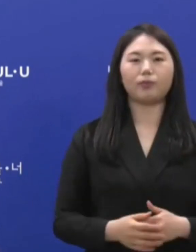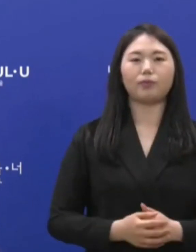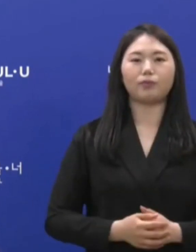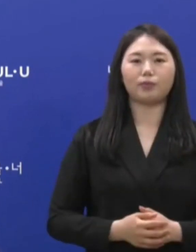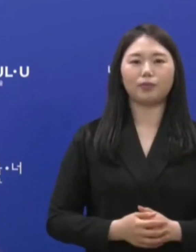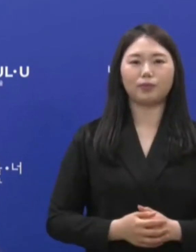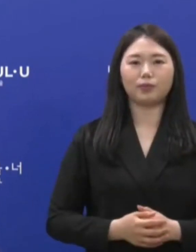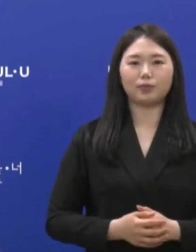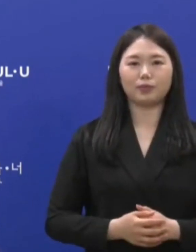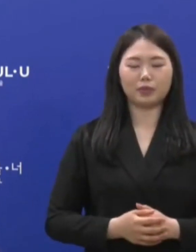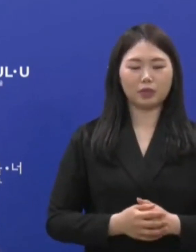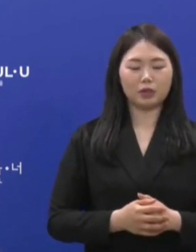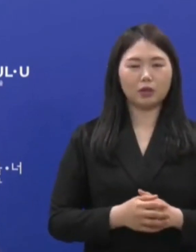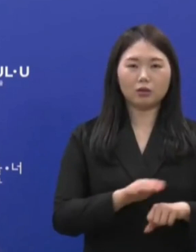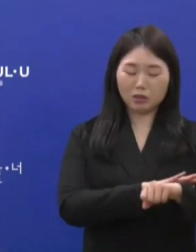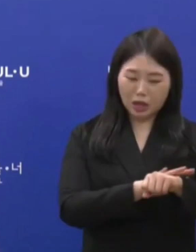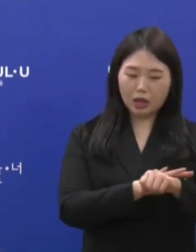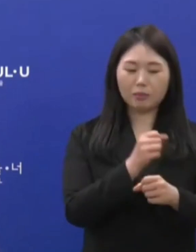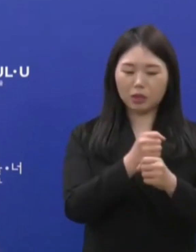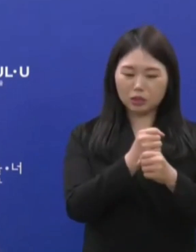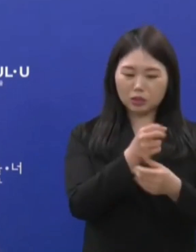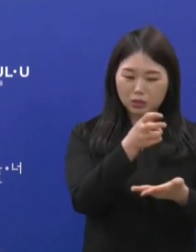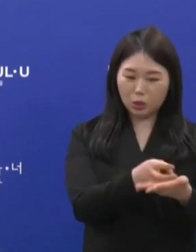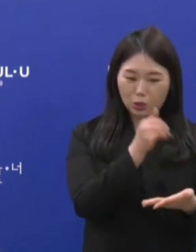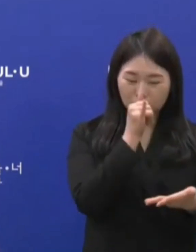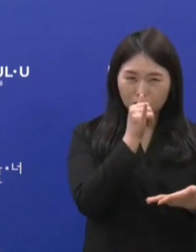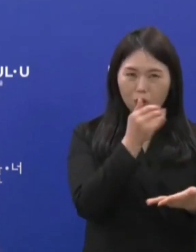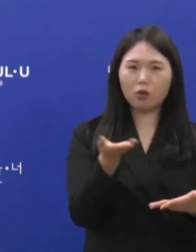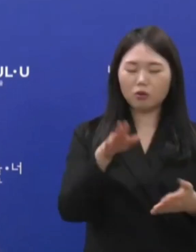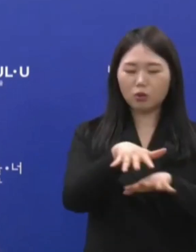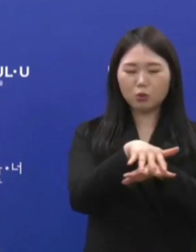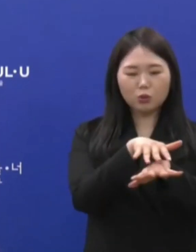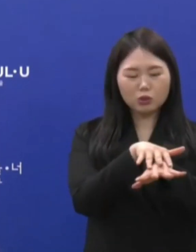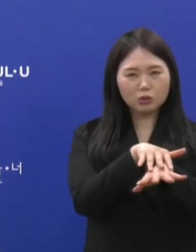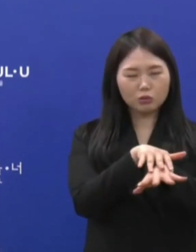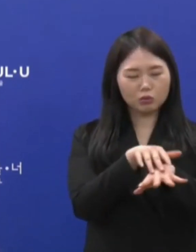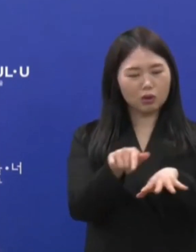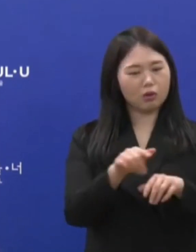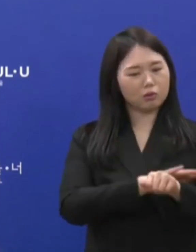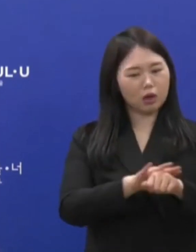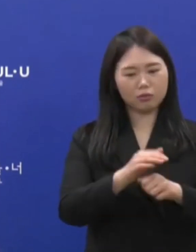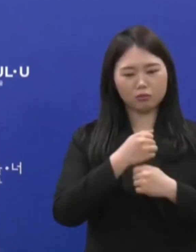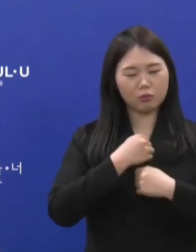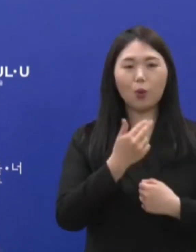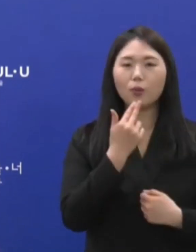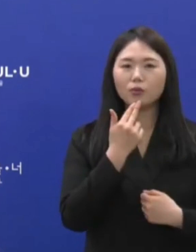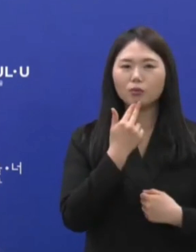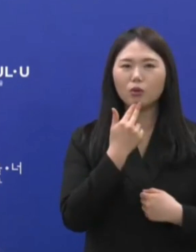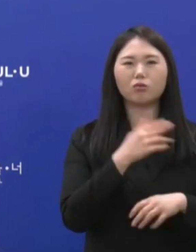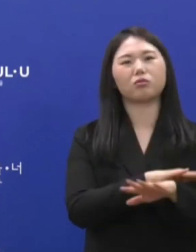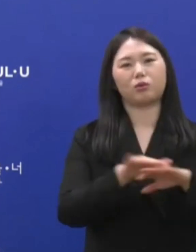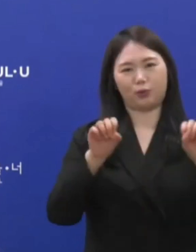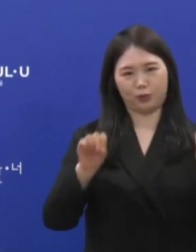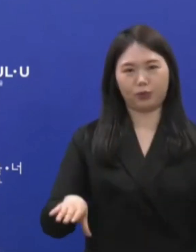아무리 잘 만들어 놓은 제도가 있어도 조직 구성원들이 이를 지키고 준수하지 않는다면 아무 소용이 없을